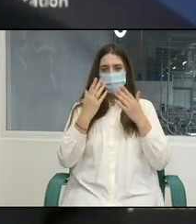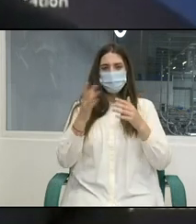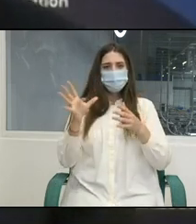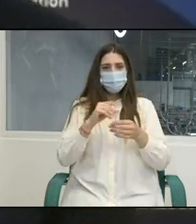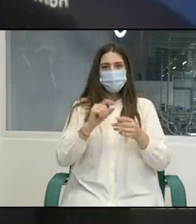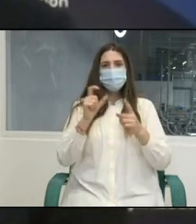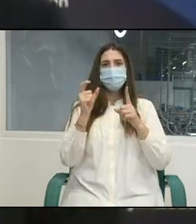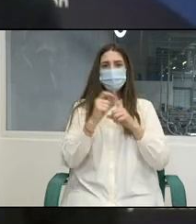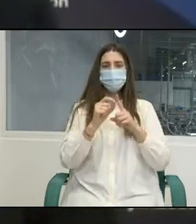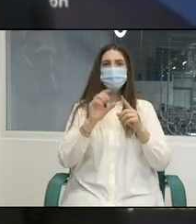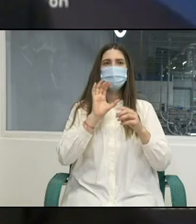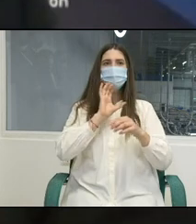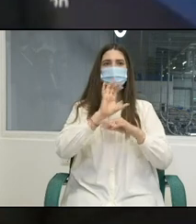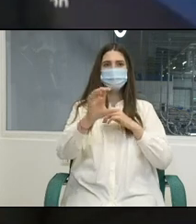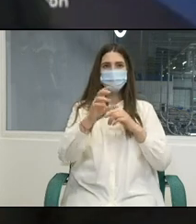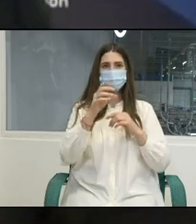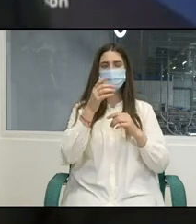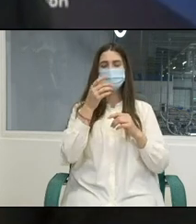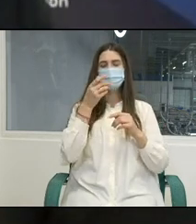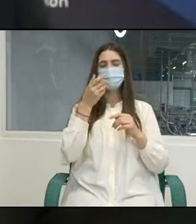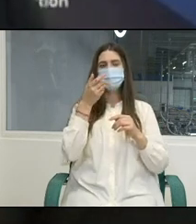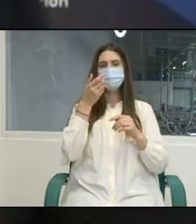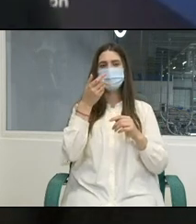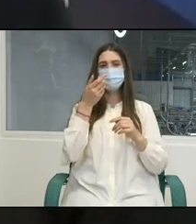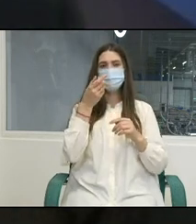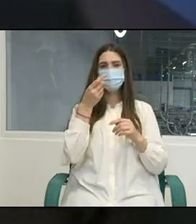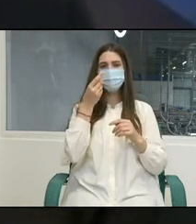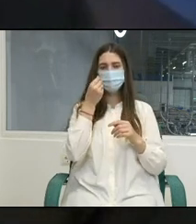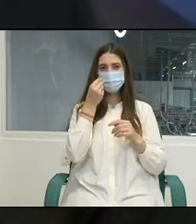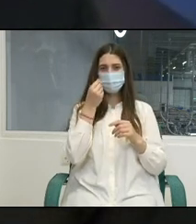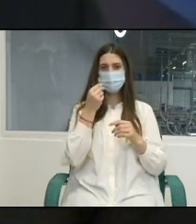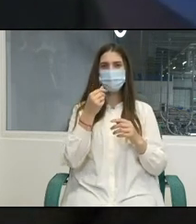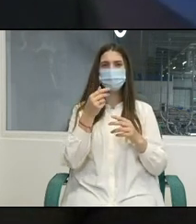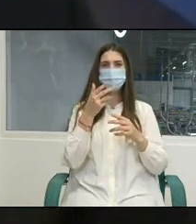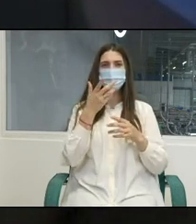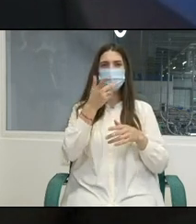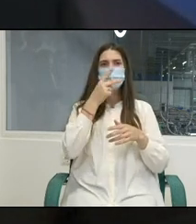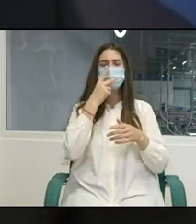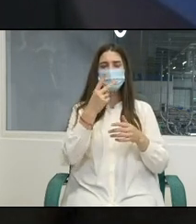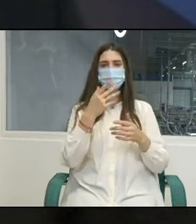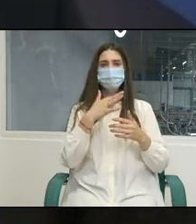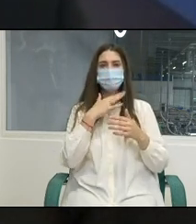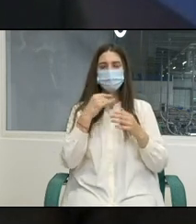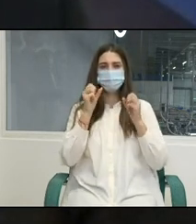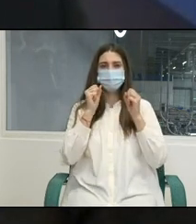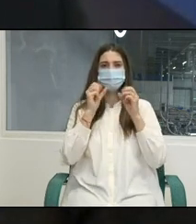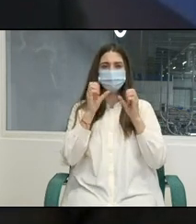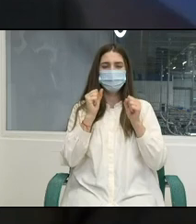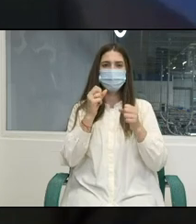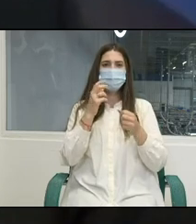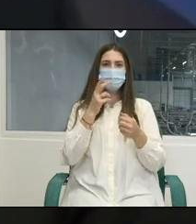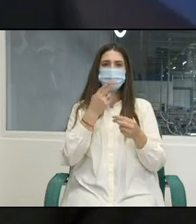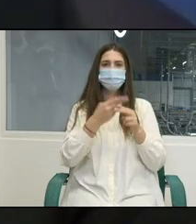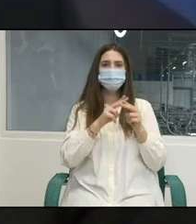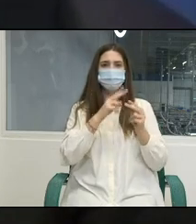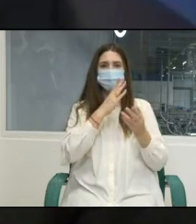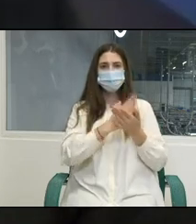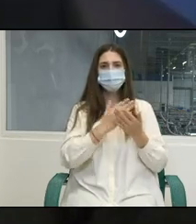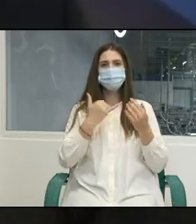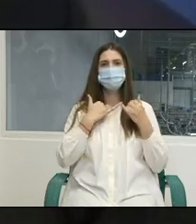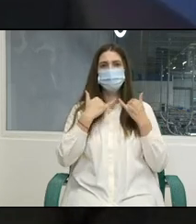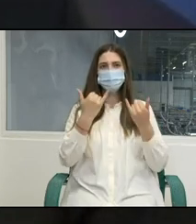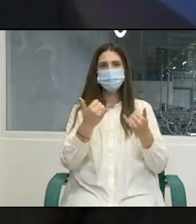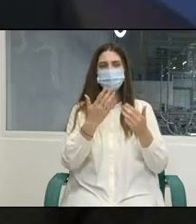al colaborării noastre. Deci noi, eu am să încerc să-mi fac